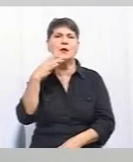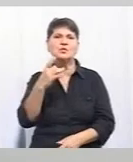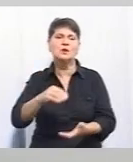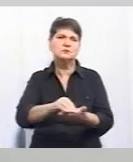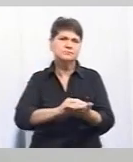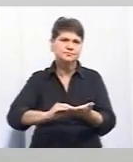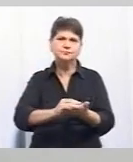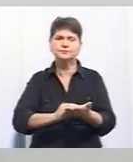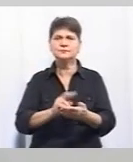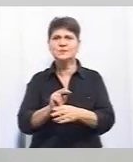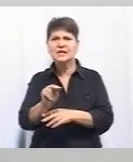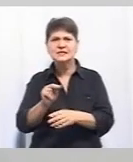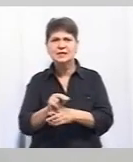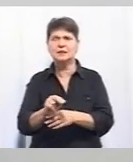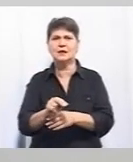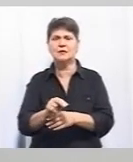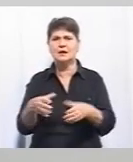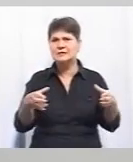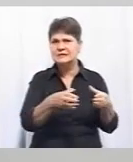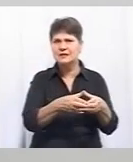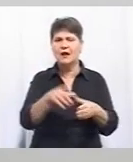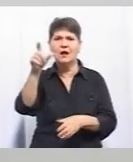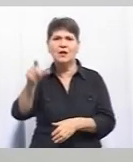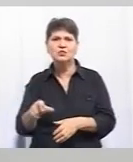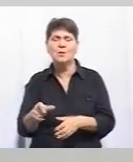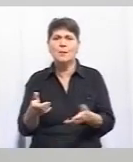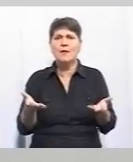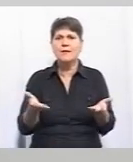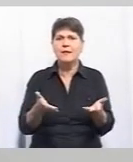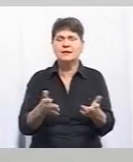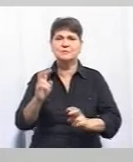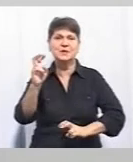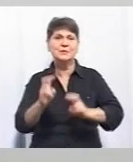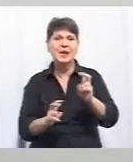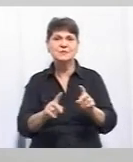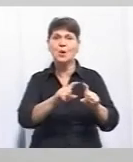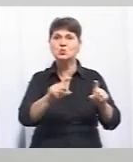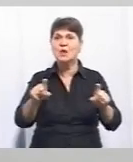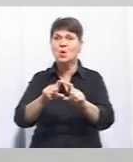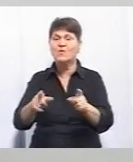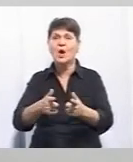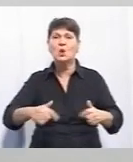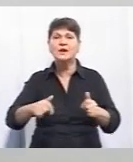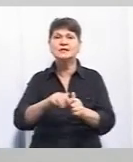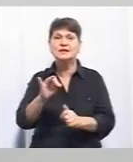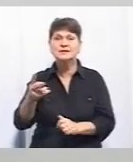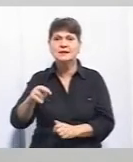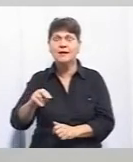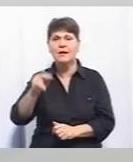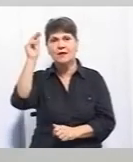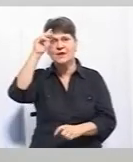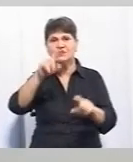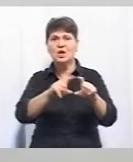під час занять з особовим складом чи на підприємствах, установах, організаціях, чи в навчальних закладах